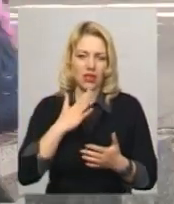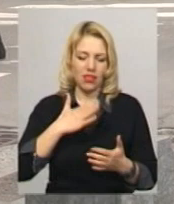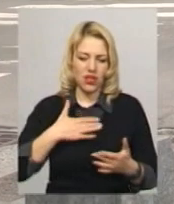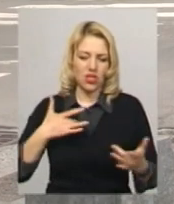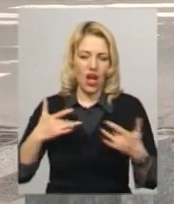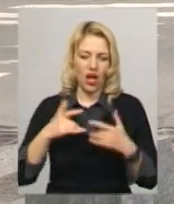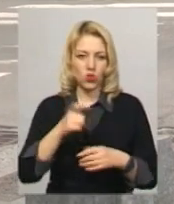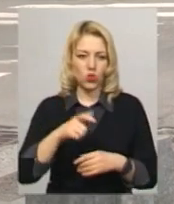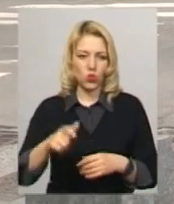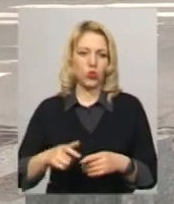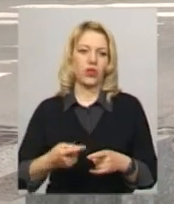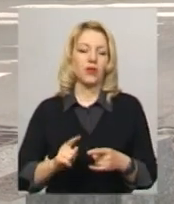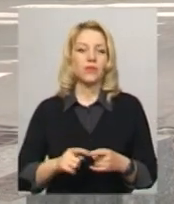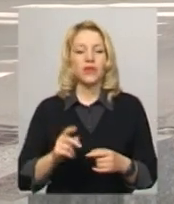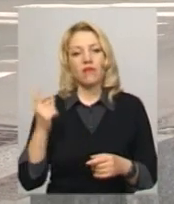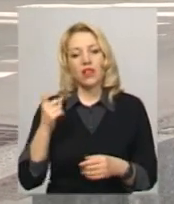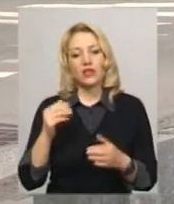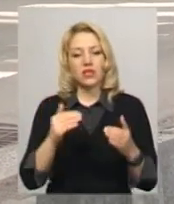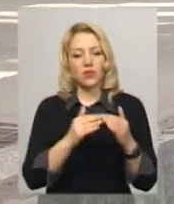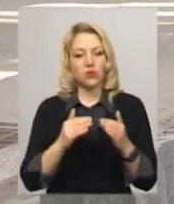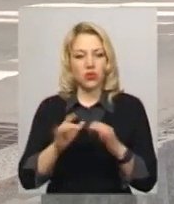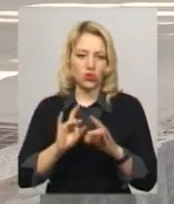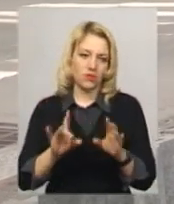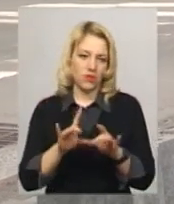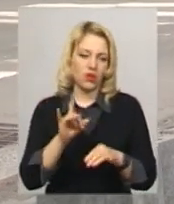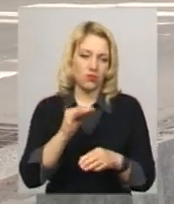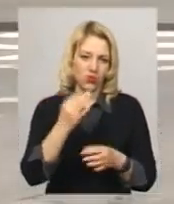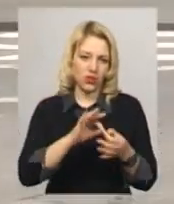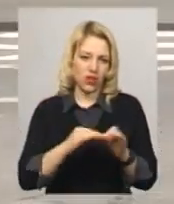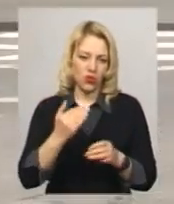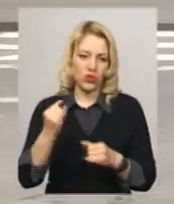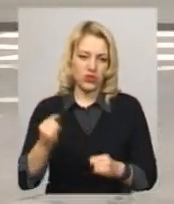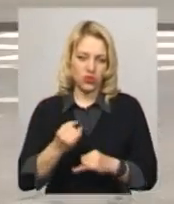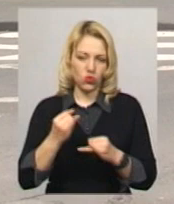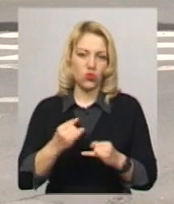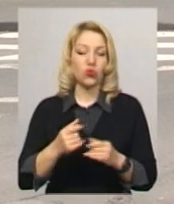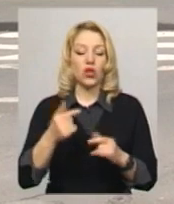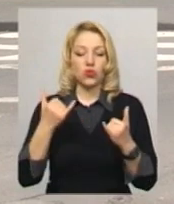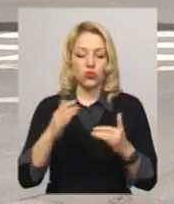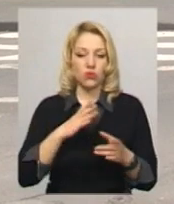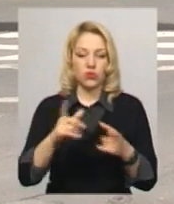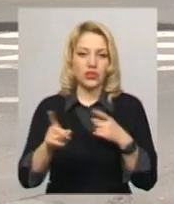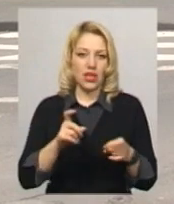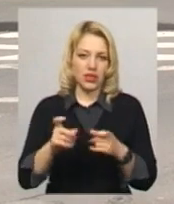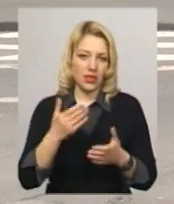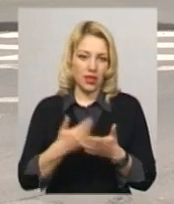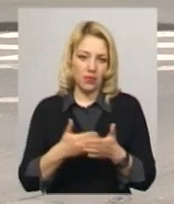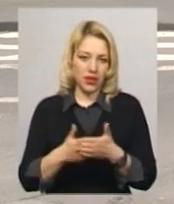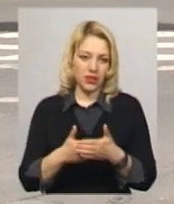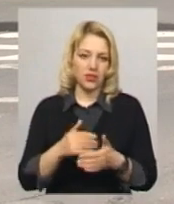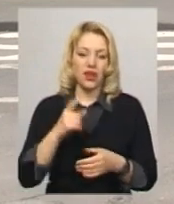купці, власники будинків розповідають детальніше про його історію. Сьогодні були задіяними, наприклад,